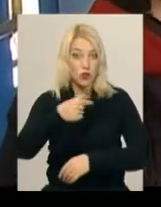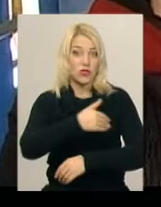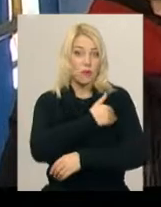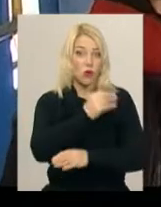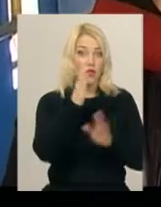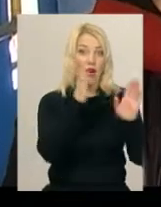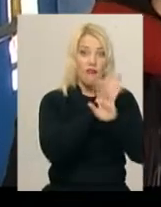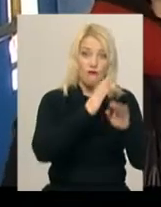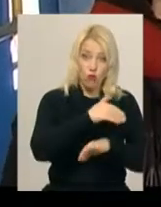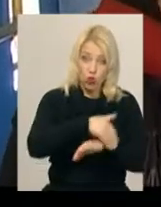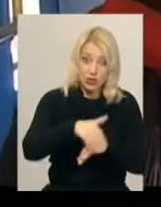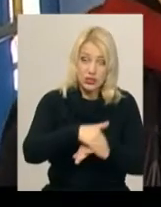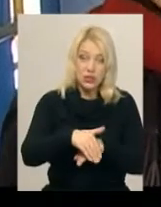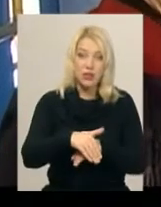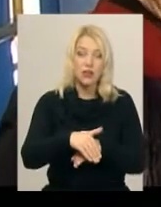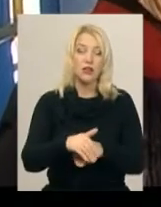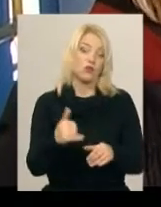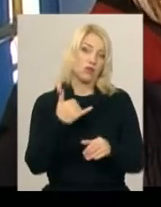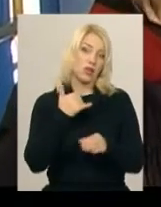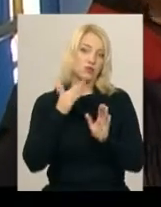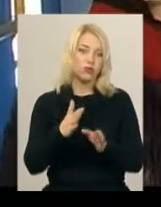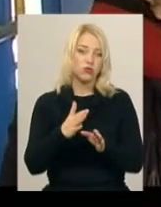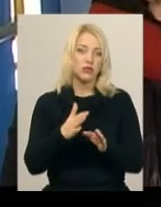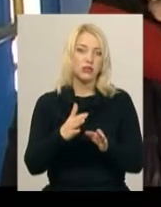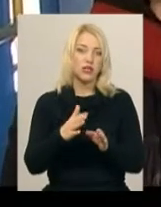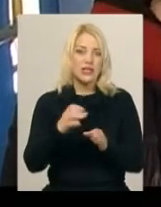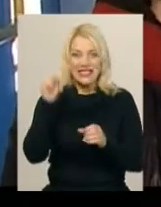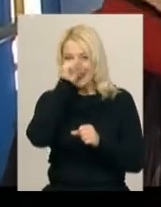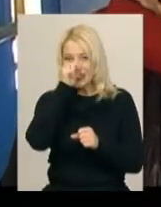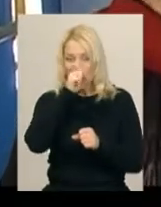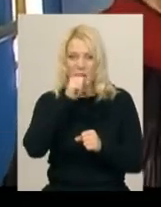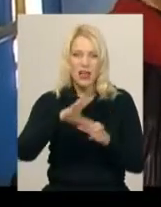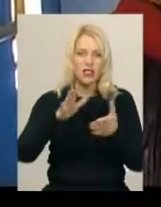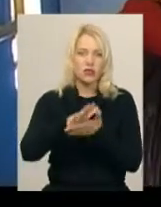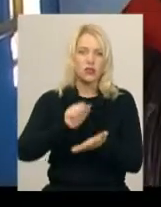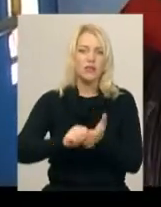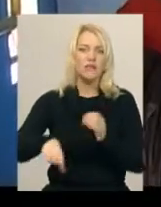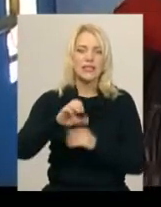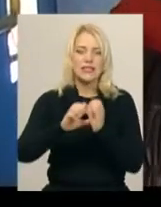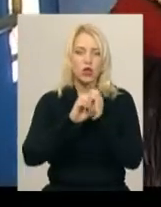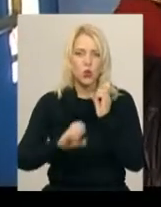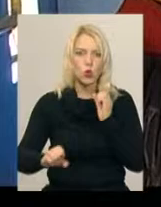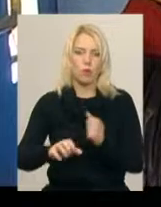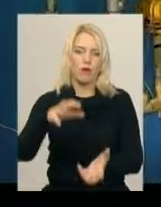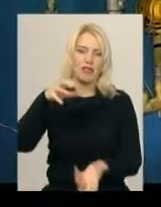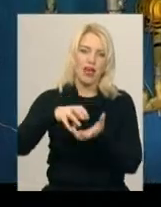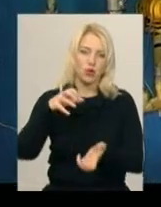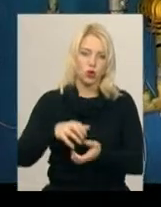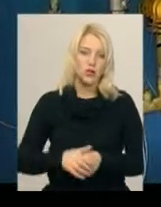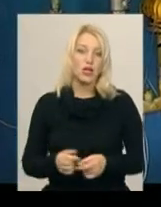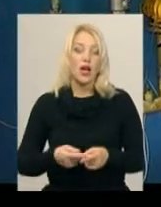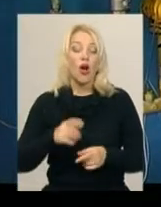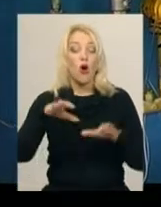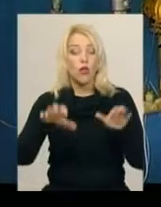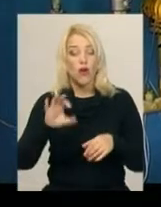вулиці, в нас просто вона полетить. Замерзнуть всі труби і відповідно насоси і теплообміни. Голова